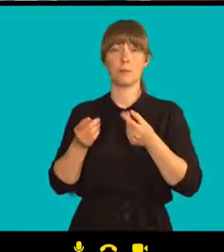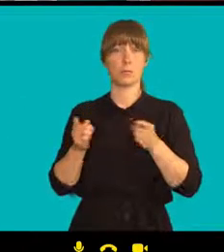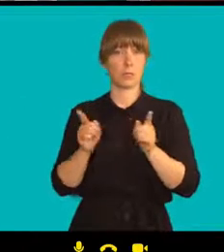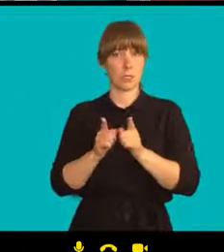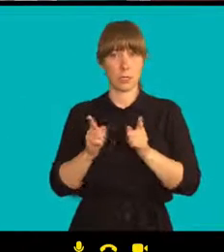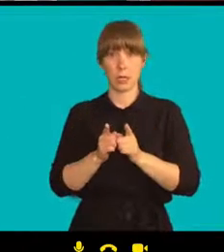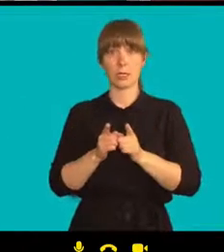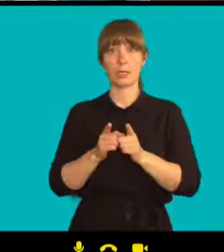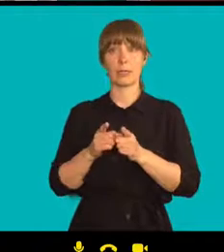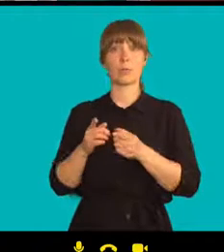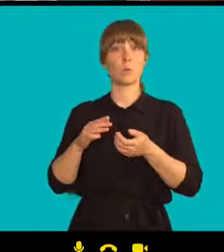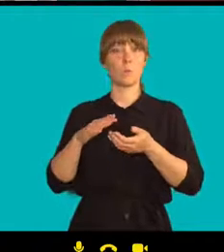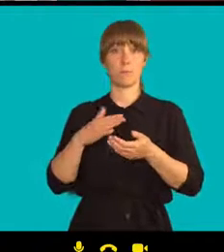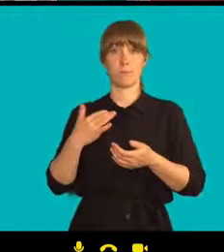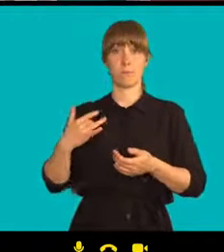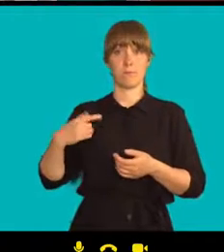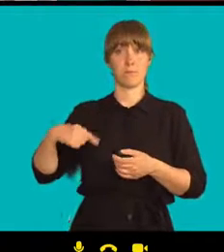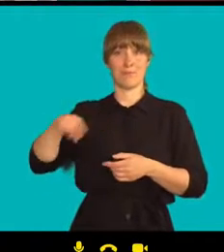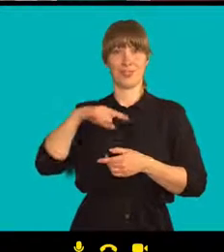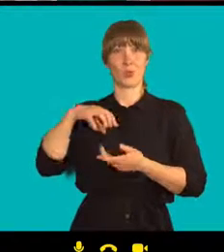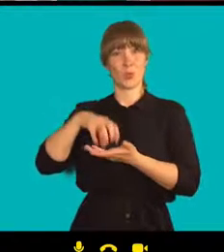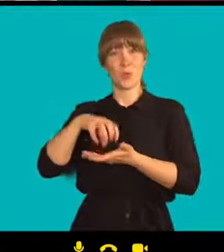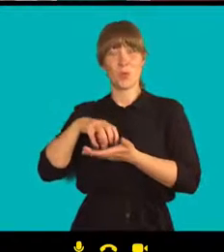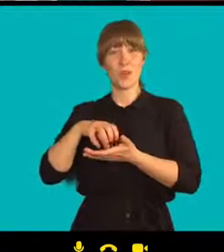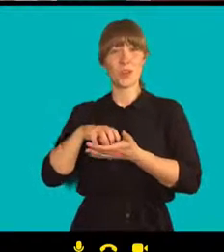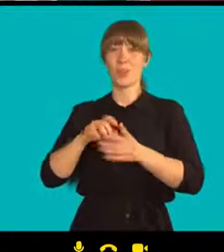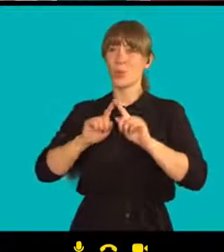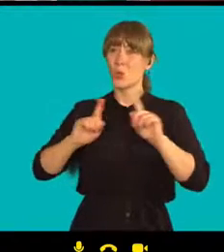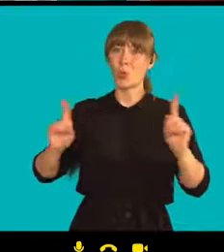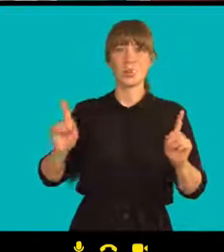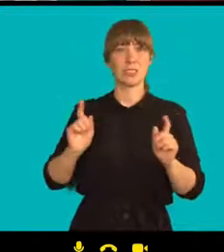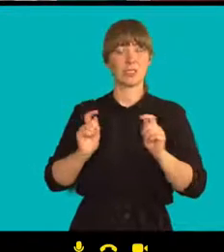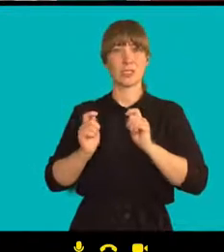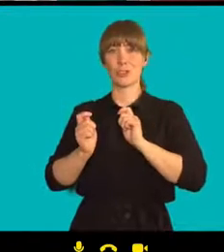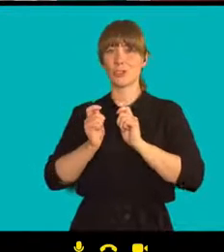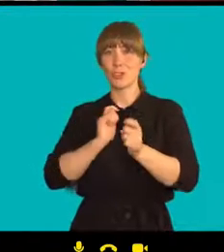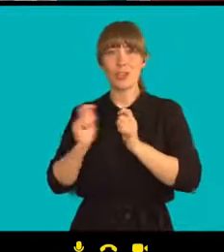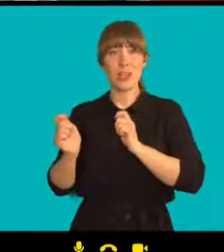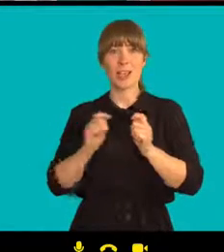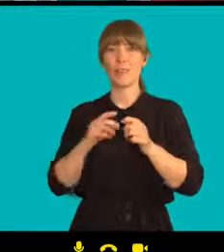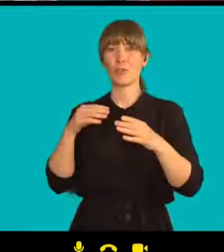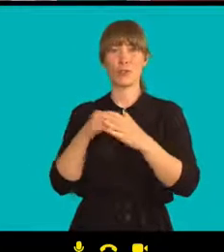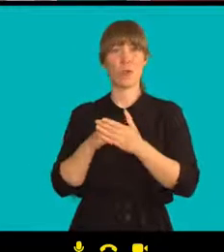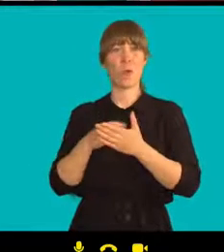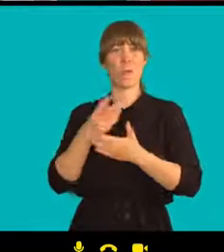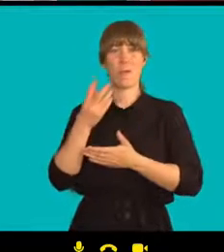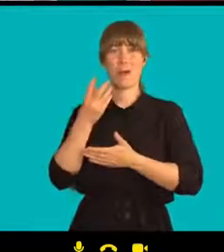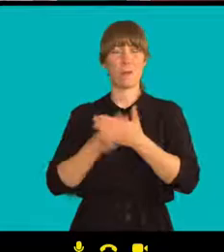Máme spoustu chatů přes kanál Telegram.